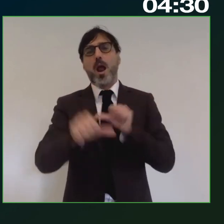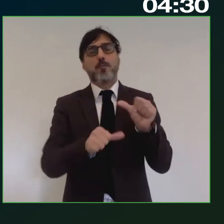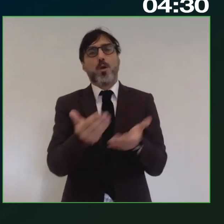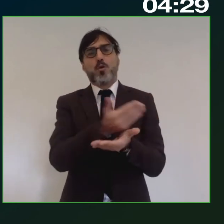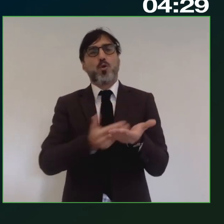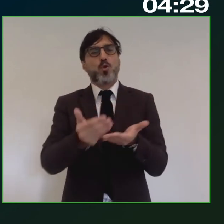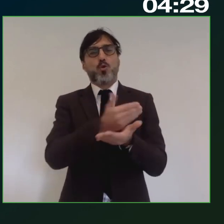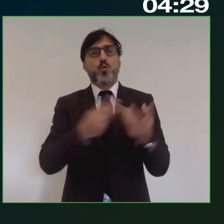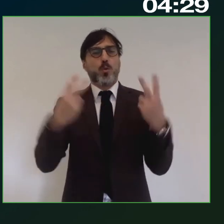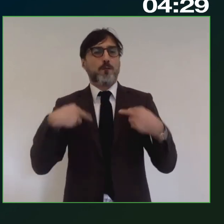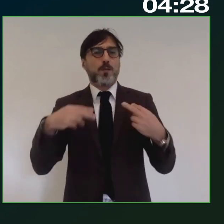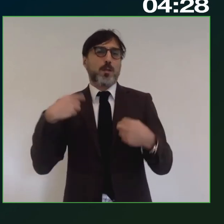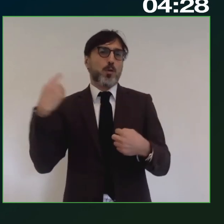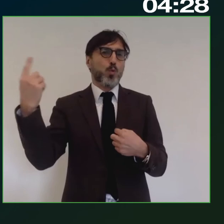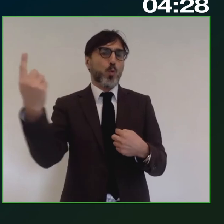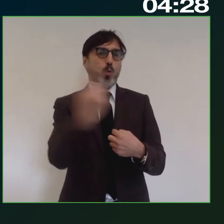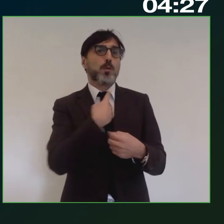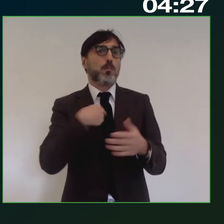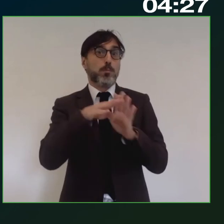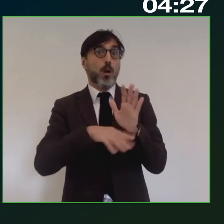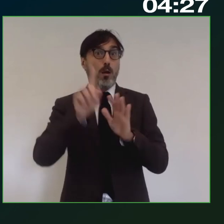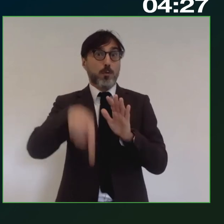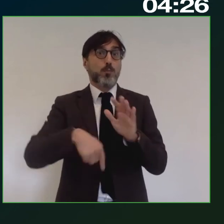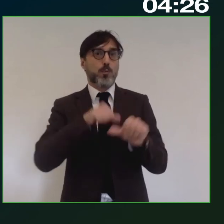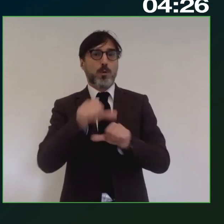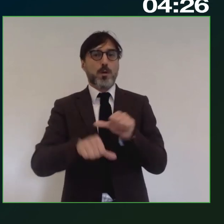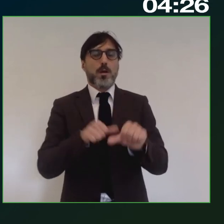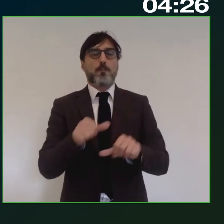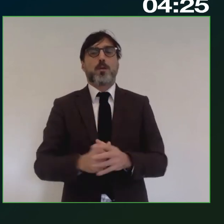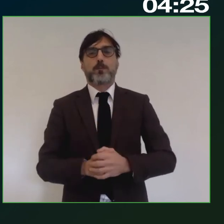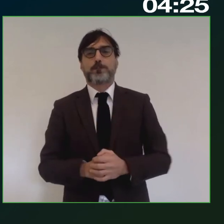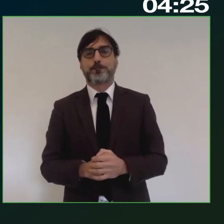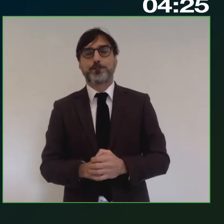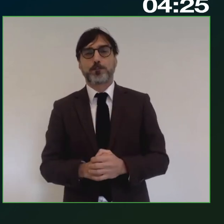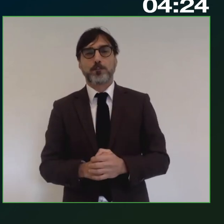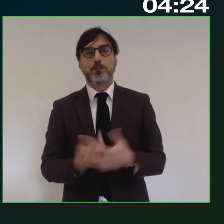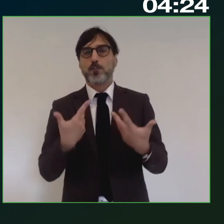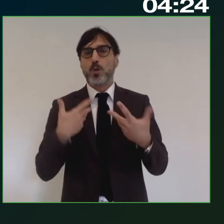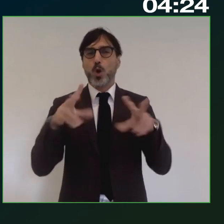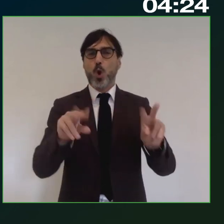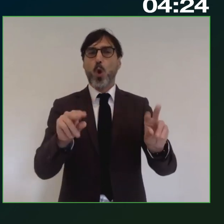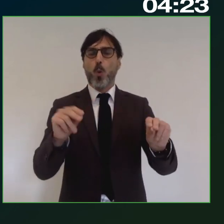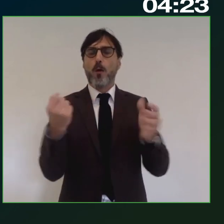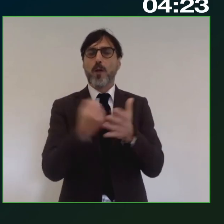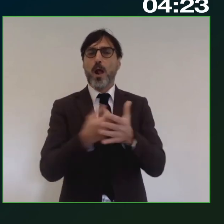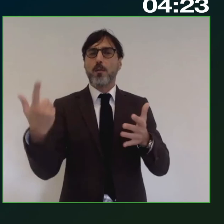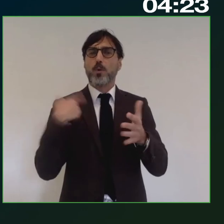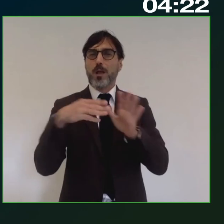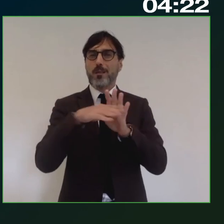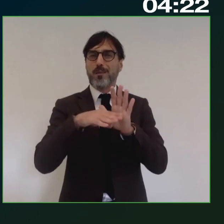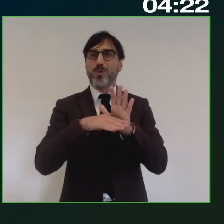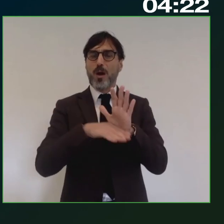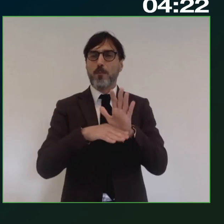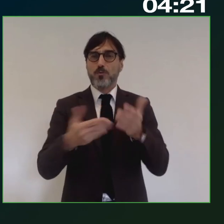la nostra vita e anche il programma e comunque c'è una nuova e importante programmazione in